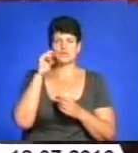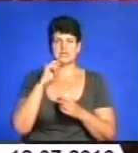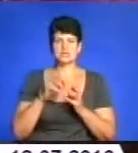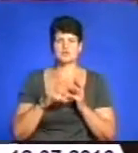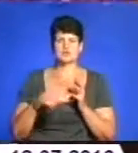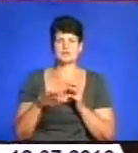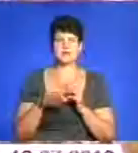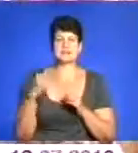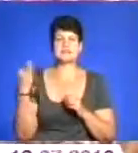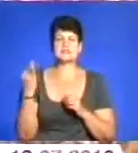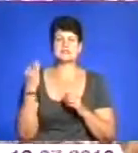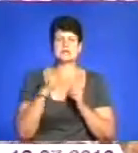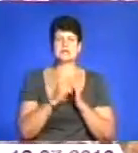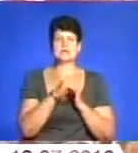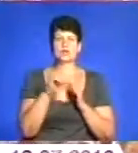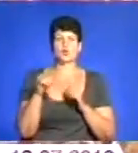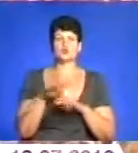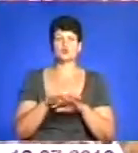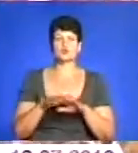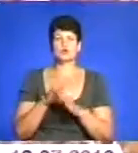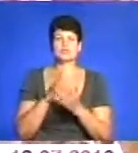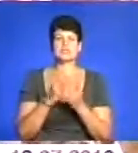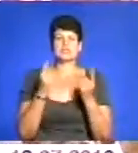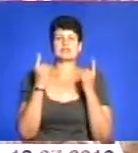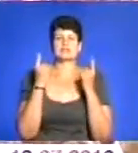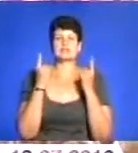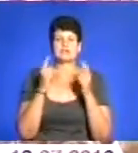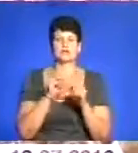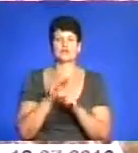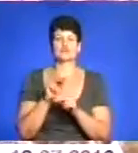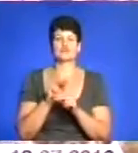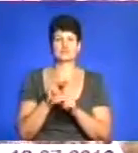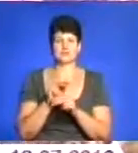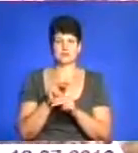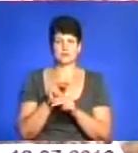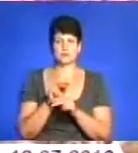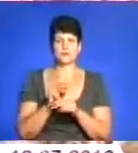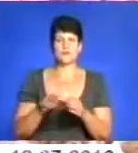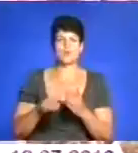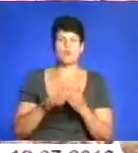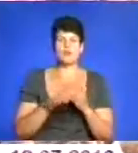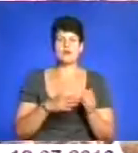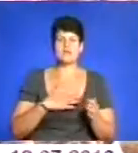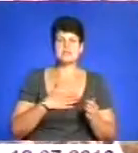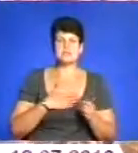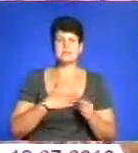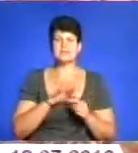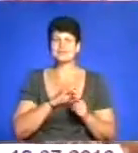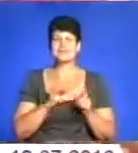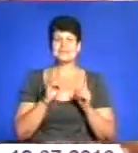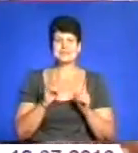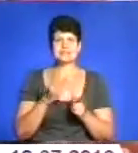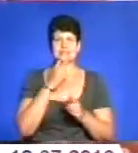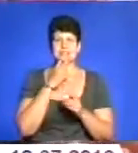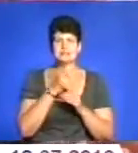Історія для кожного народу є великою вчителькою. Помагає нам не тільки дивитись